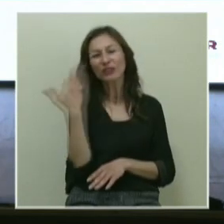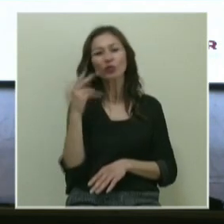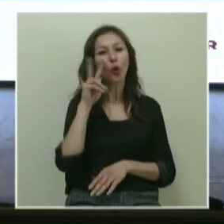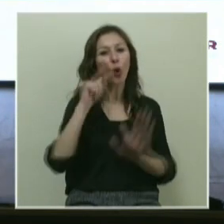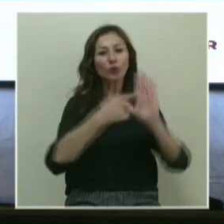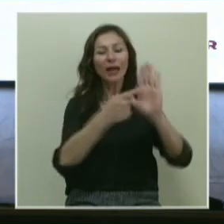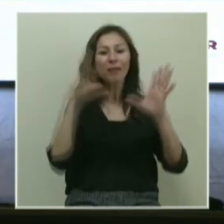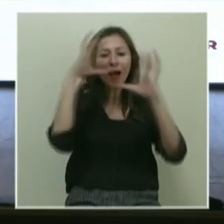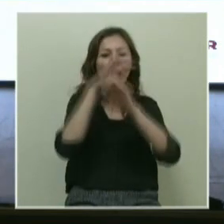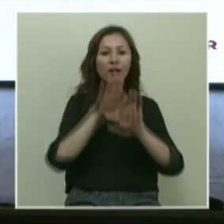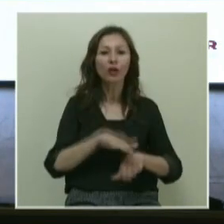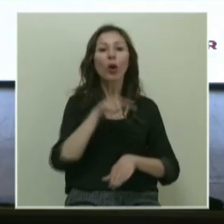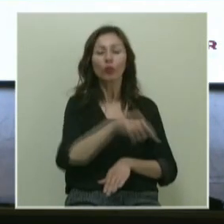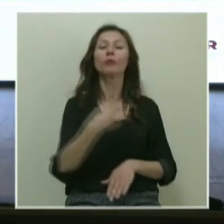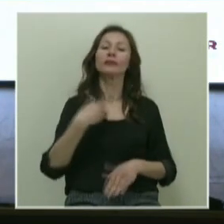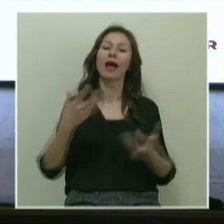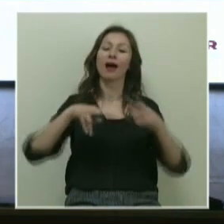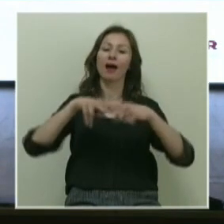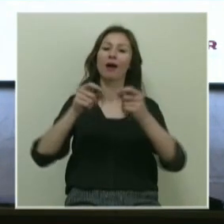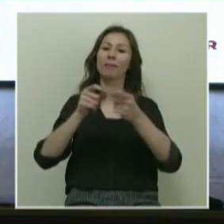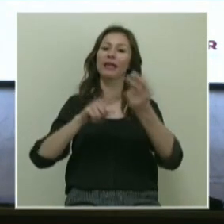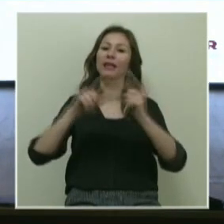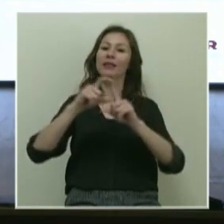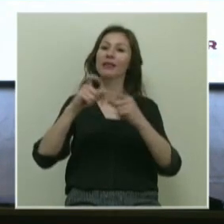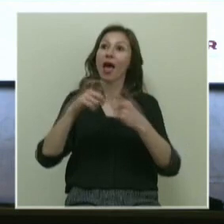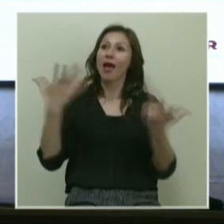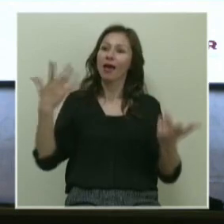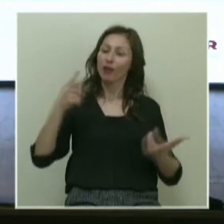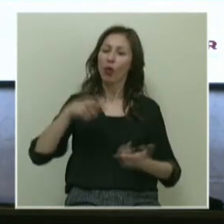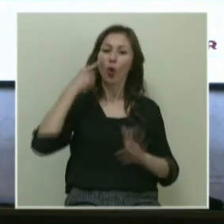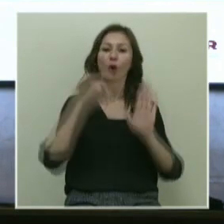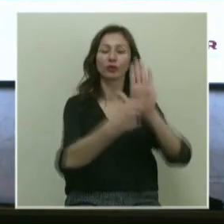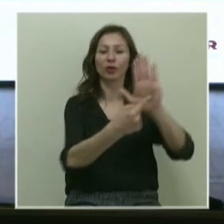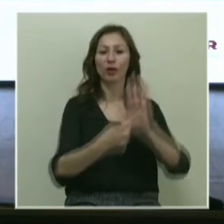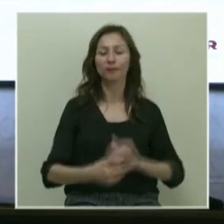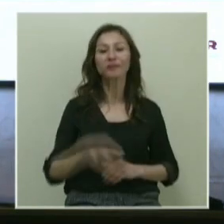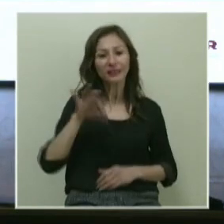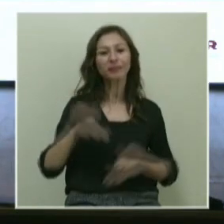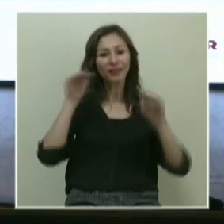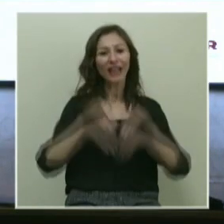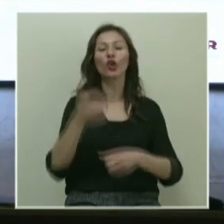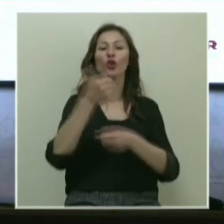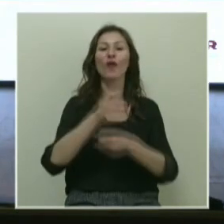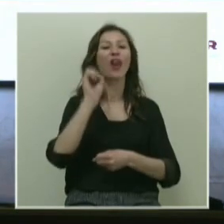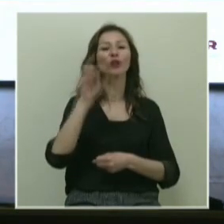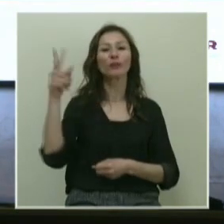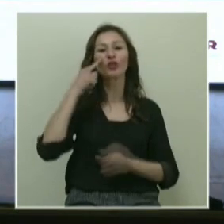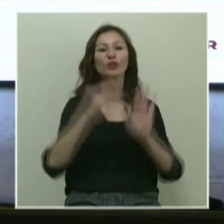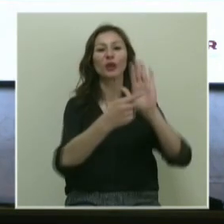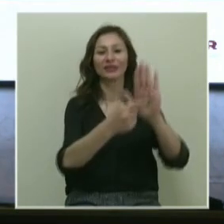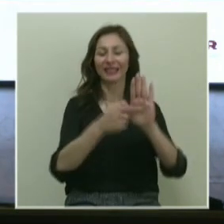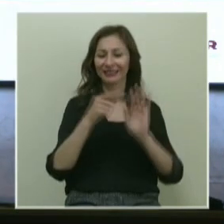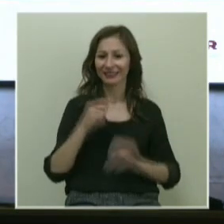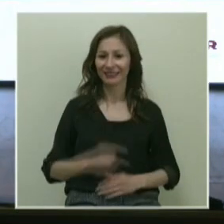kalıyorsunuz. Bu bize, abi de bizi onu gösteriyor. Şimdi geldik Güven Hocam'ın size gösterdiği şeyi